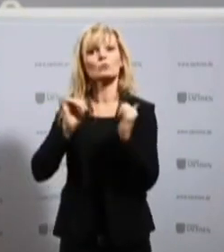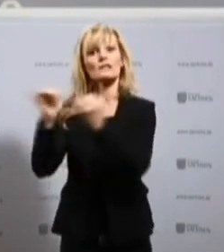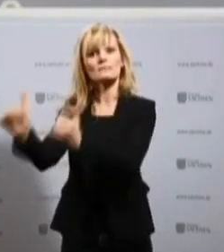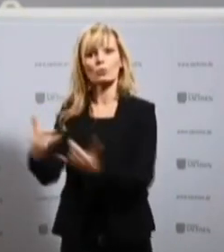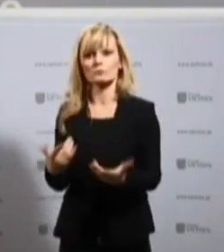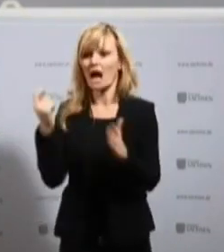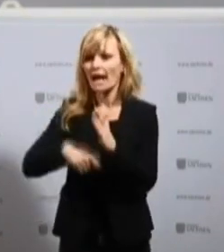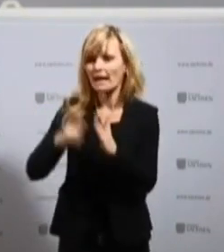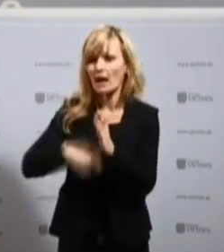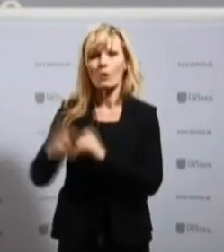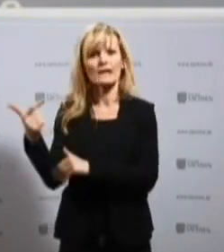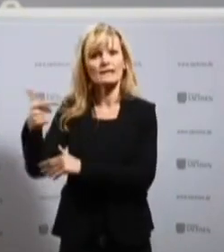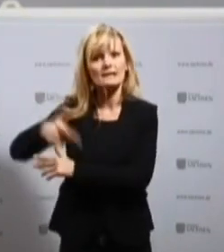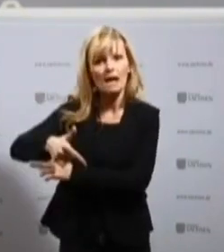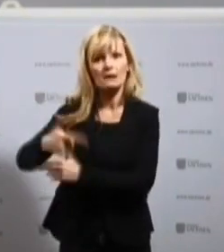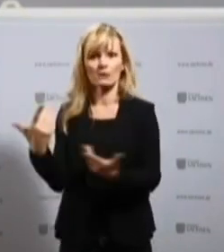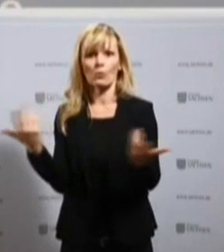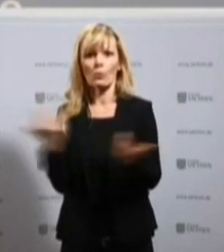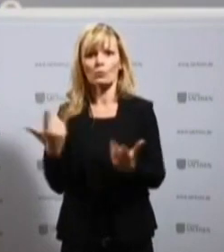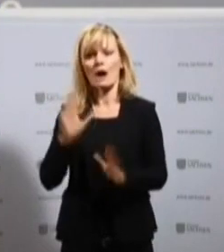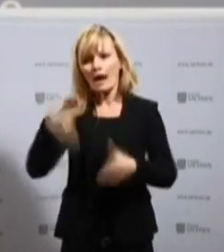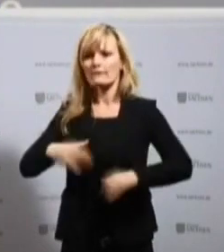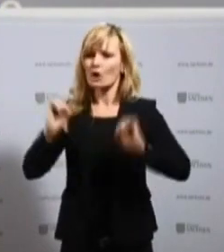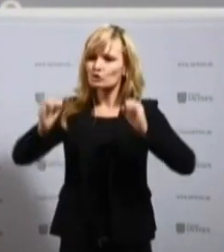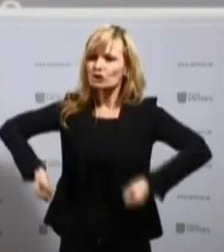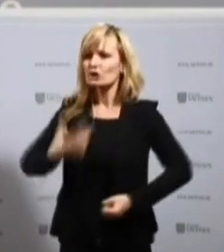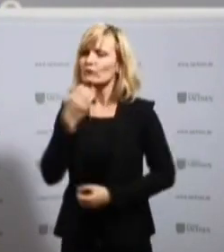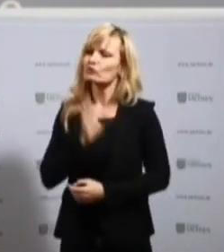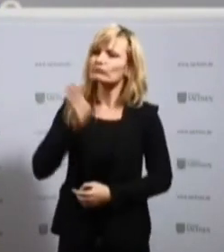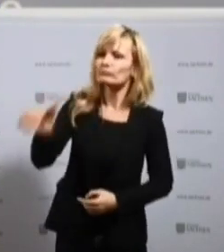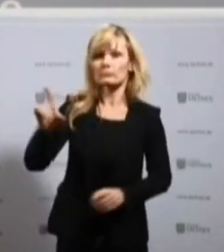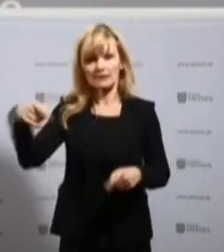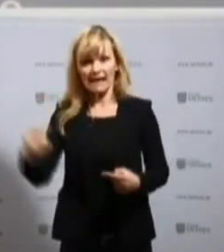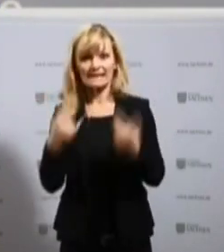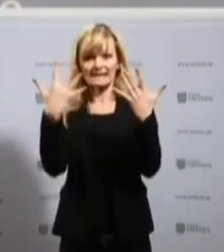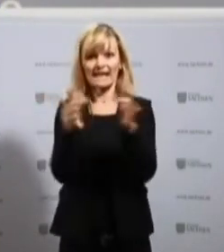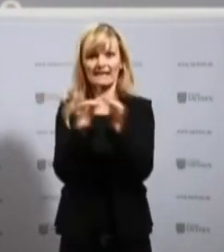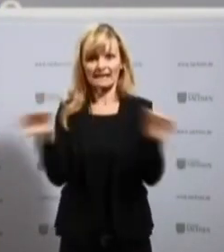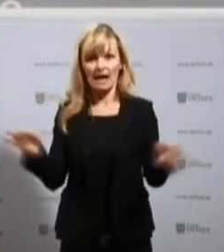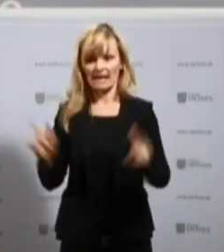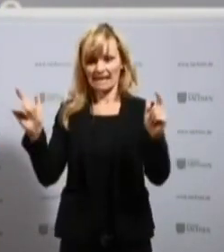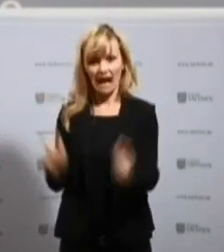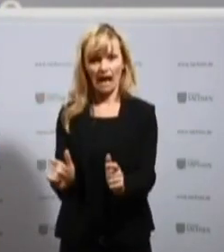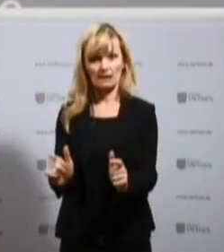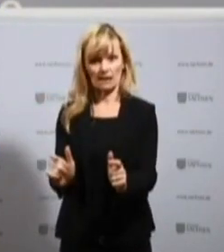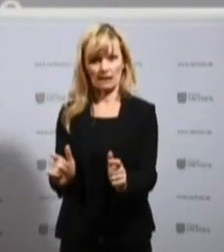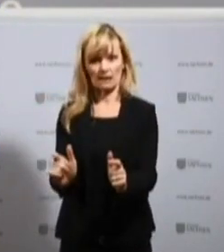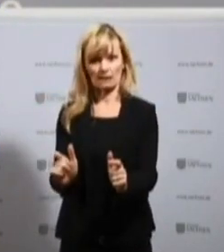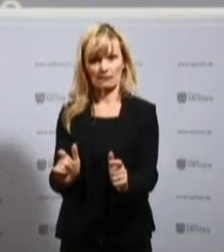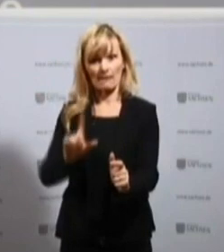einkaufen, tanken oder, weil er es nicht lassen kann, Skifahren, geht danach zehn Tage in Quarantäne mindestens.